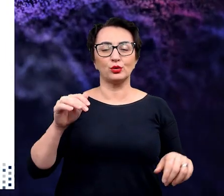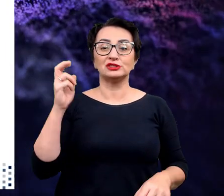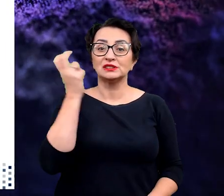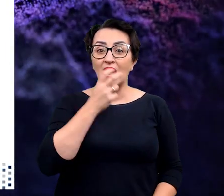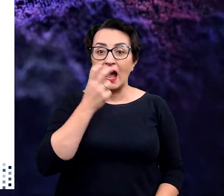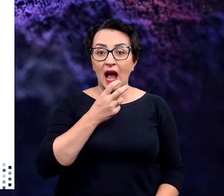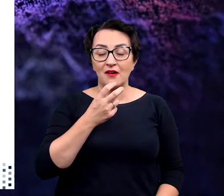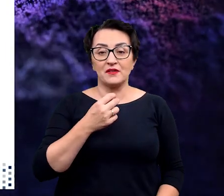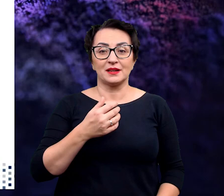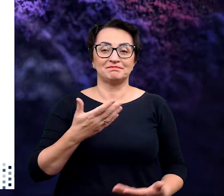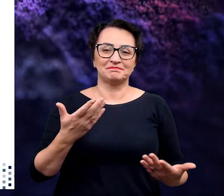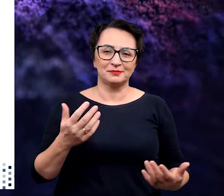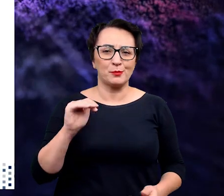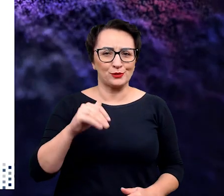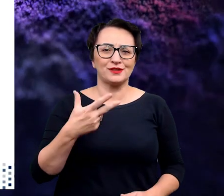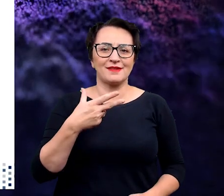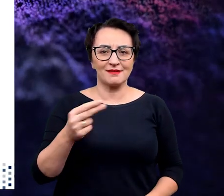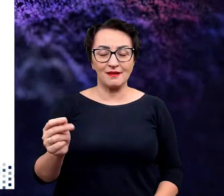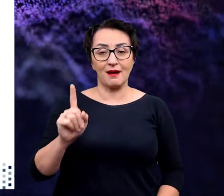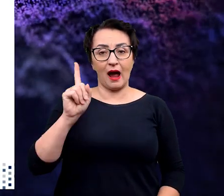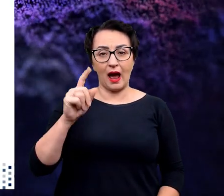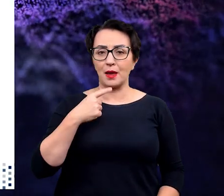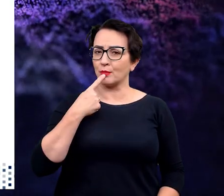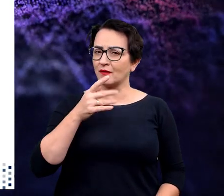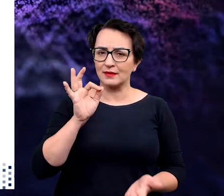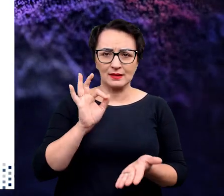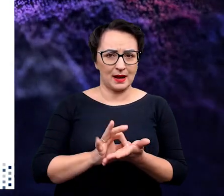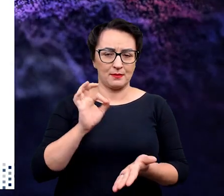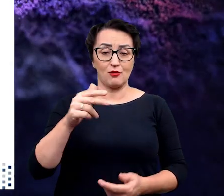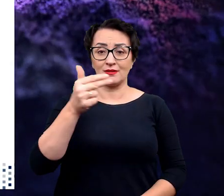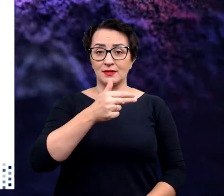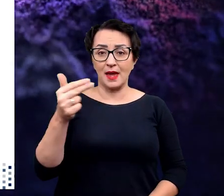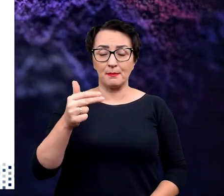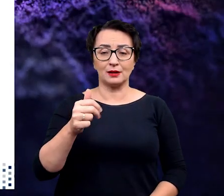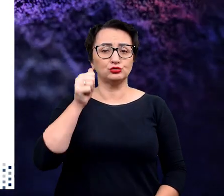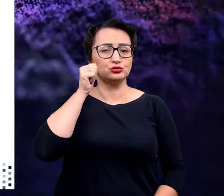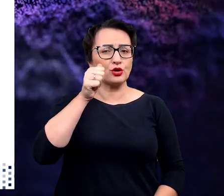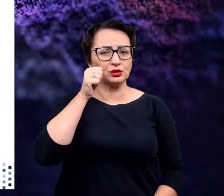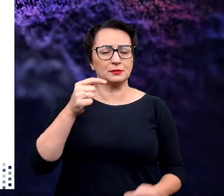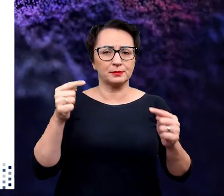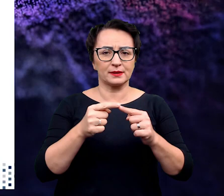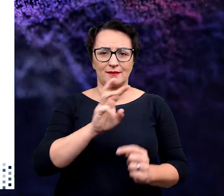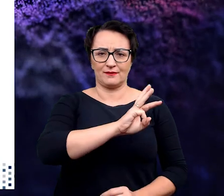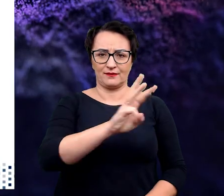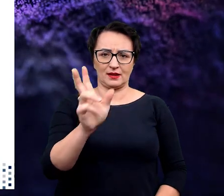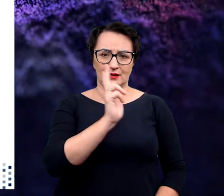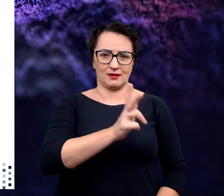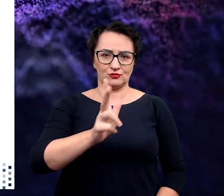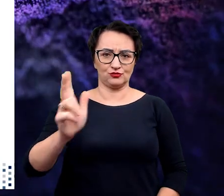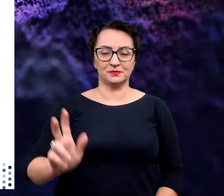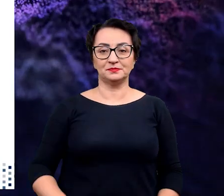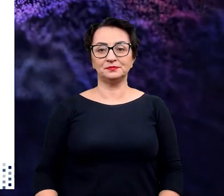I tytuł może nie brzmi jakoś zachęcający, ani szczególnie ciekawie, natomiast mogę Was zapewnić, że ten temat dotyczy codziennie